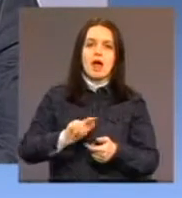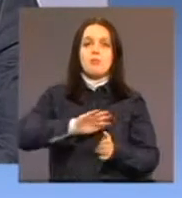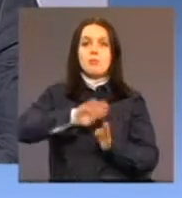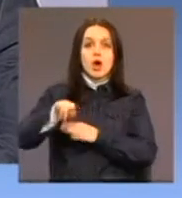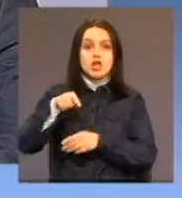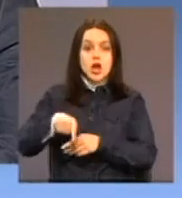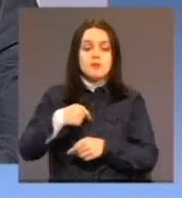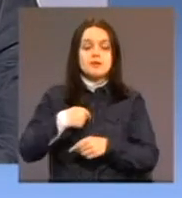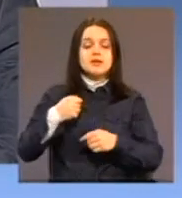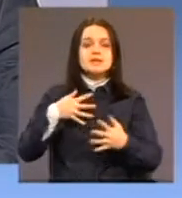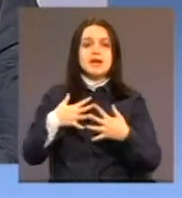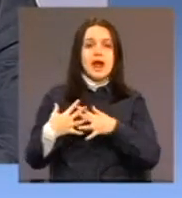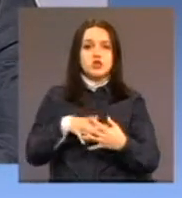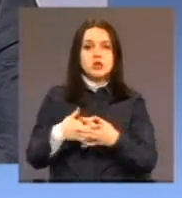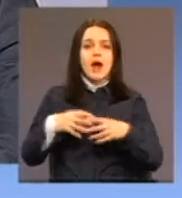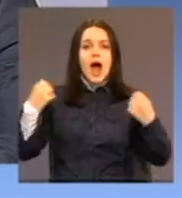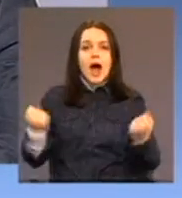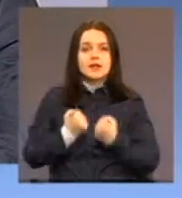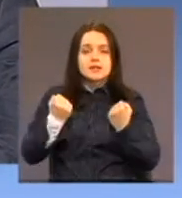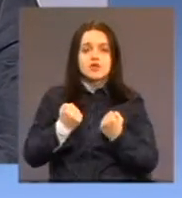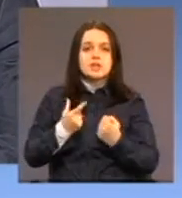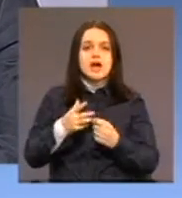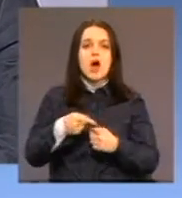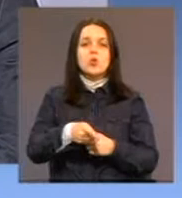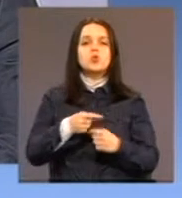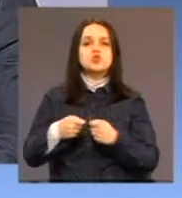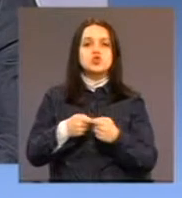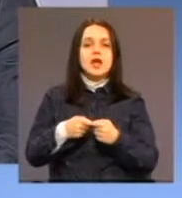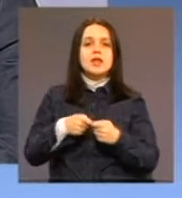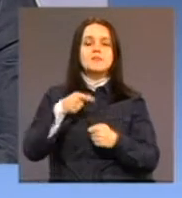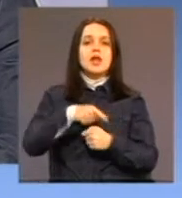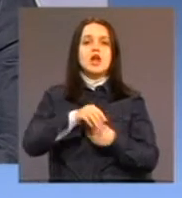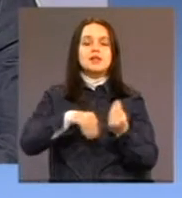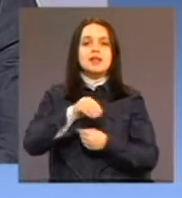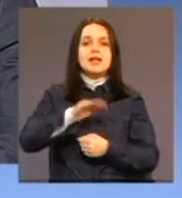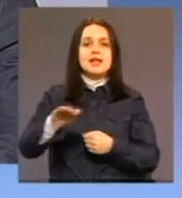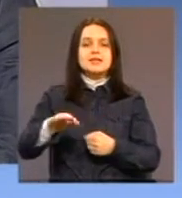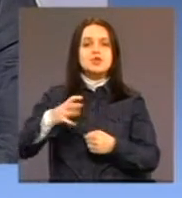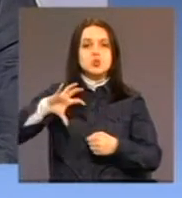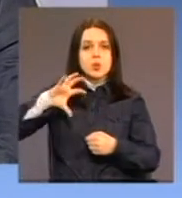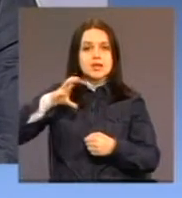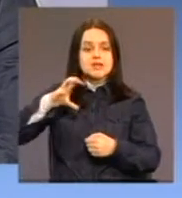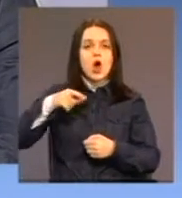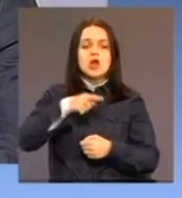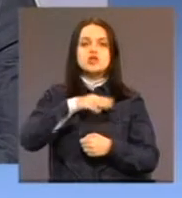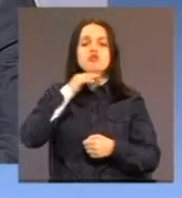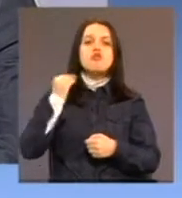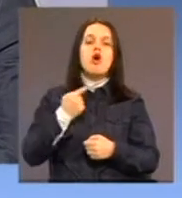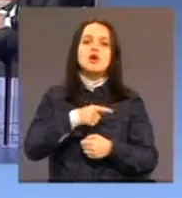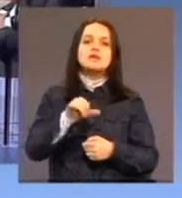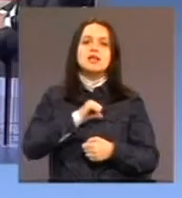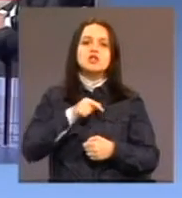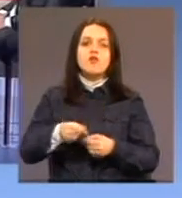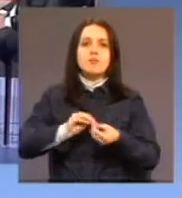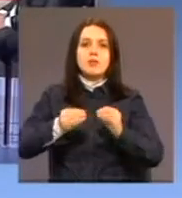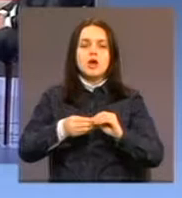udruženjem roditelja i djece Sunce. Oni također su zainteresovan za ovu problematiku i donose dosta informacija